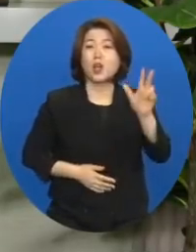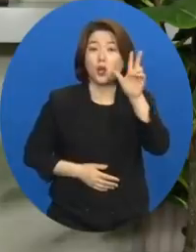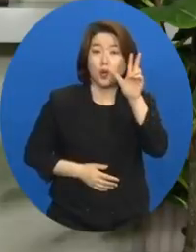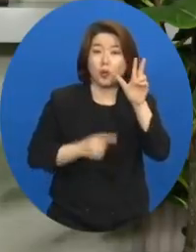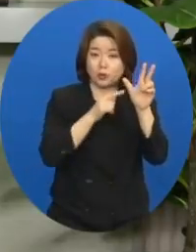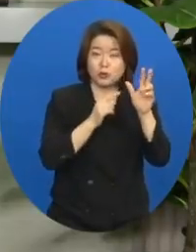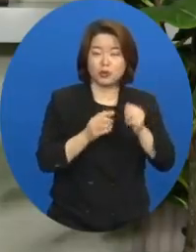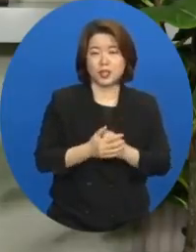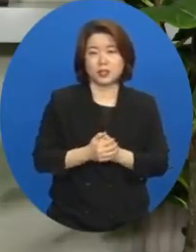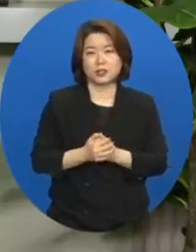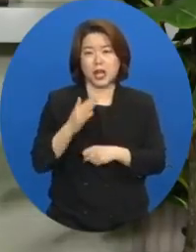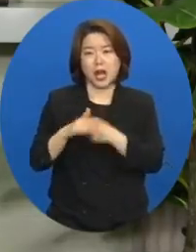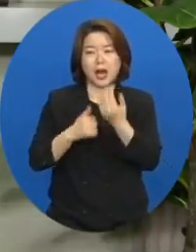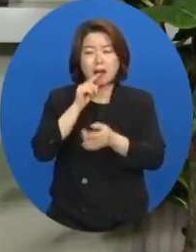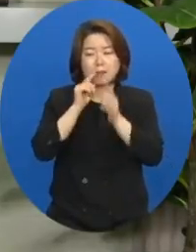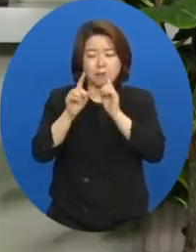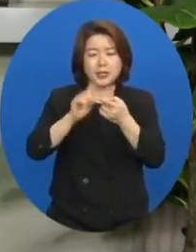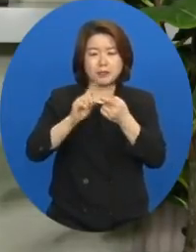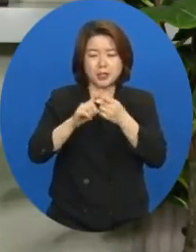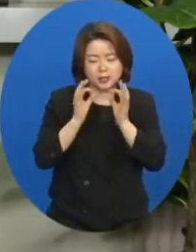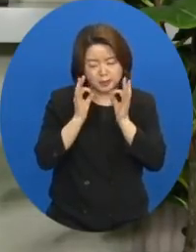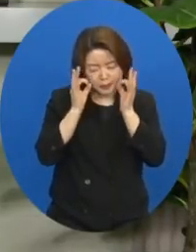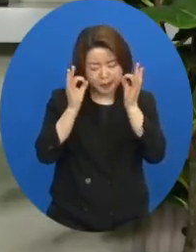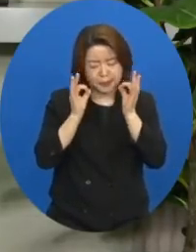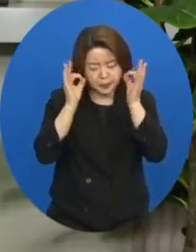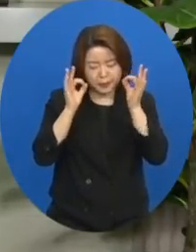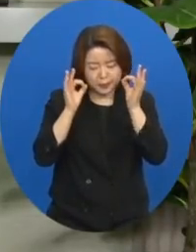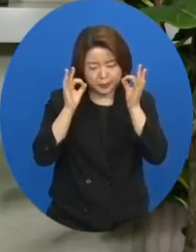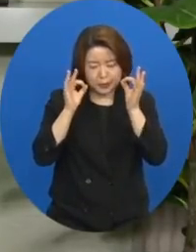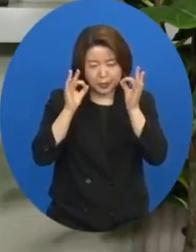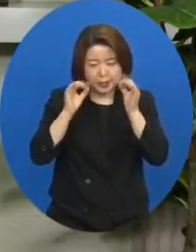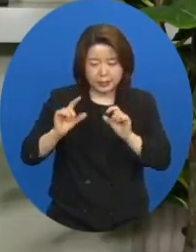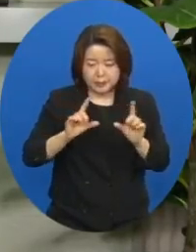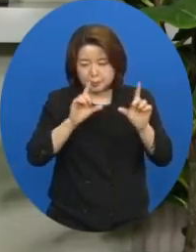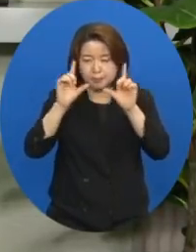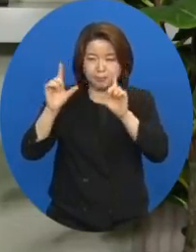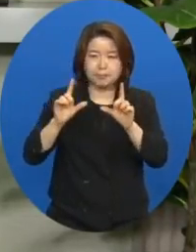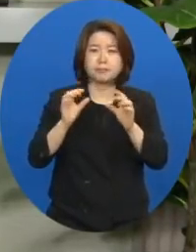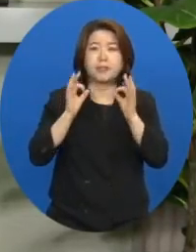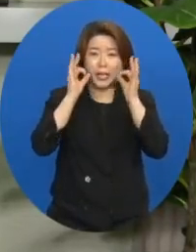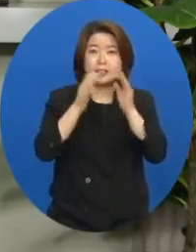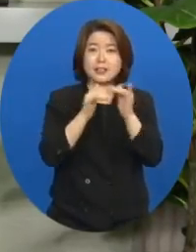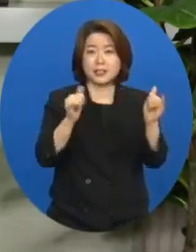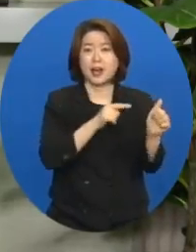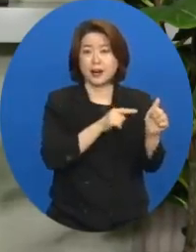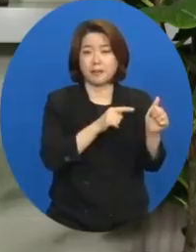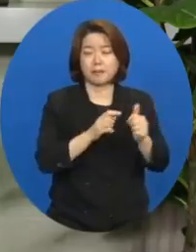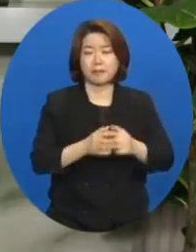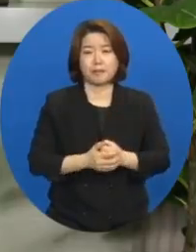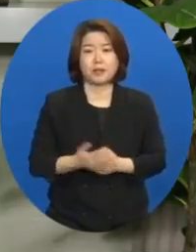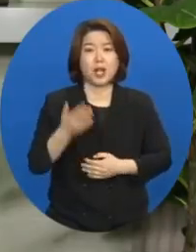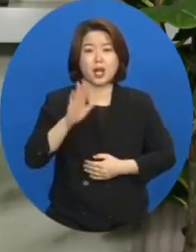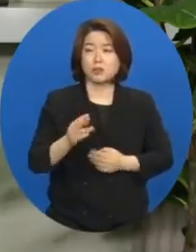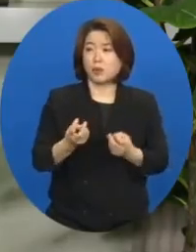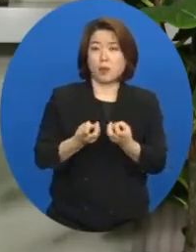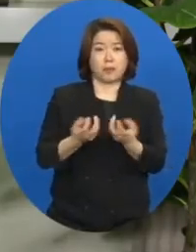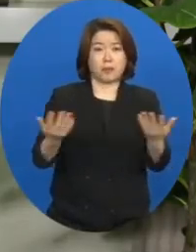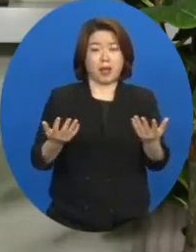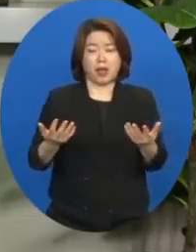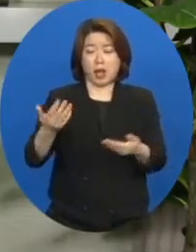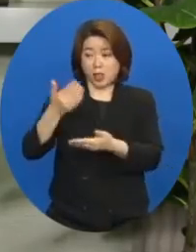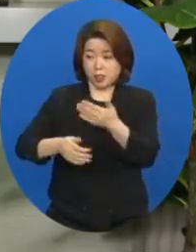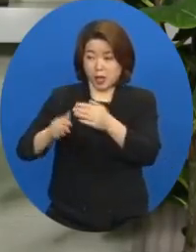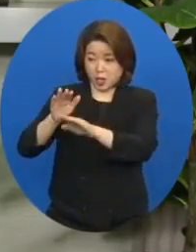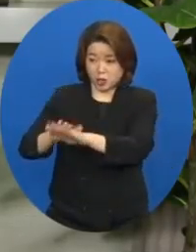하나님의 말씀대로 최선을 다해서 살려고 애를 쓴 사람입니다. 그러나 어쩔 수 없이 남겨둔